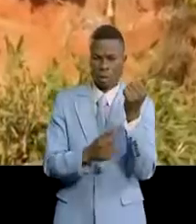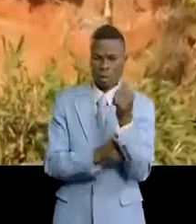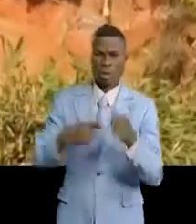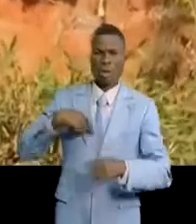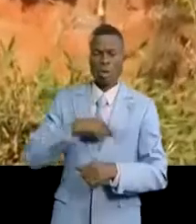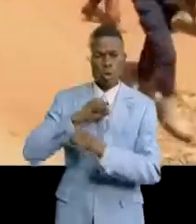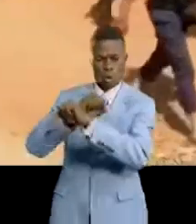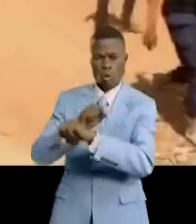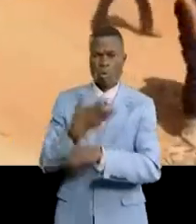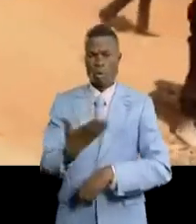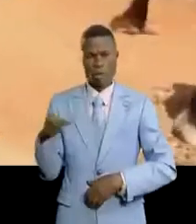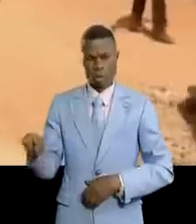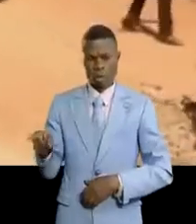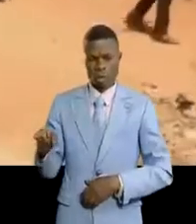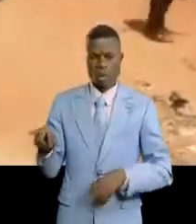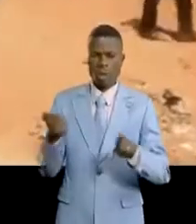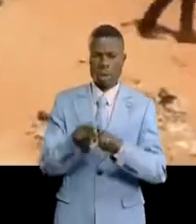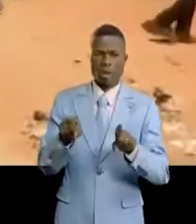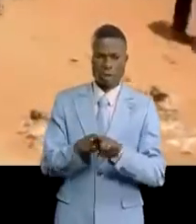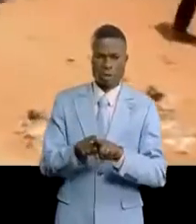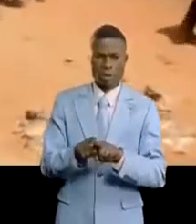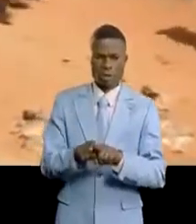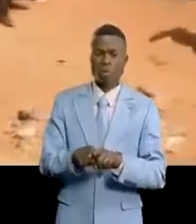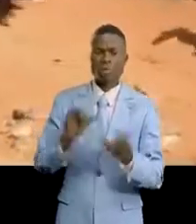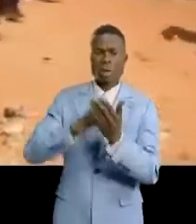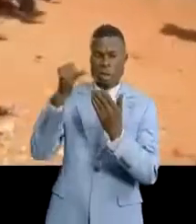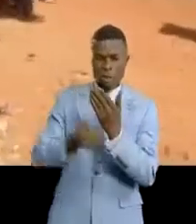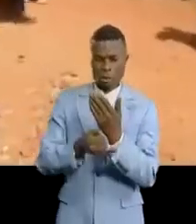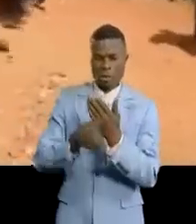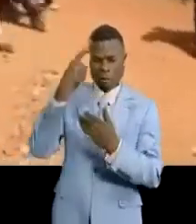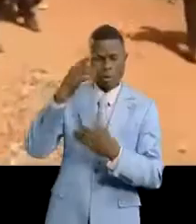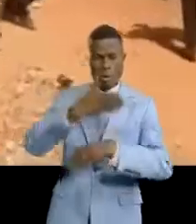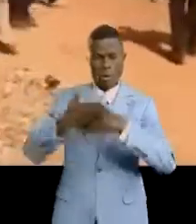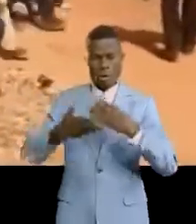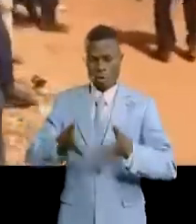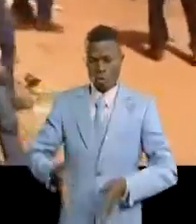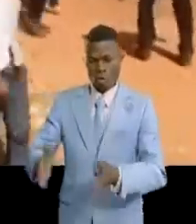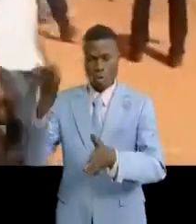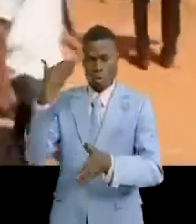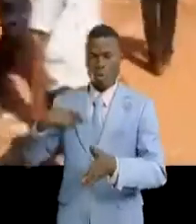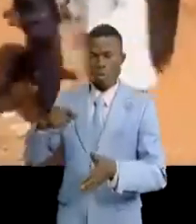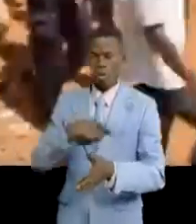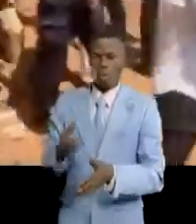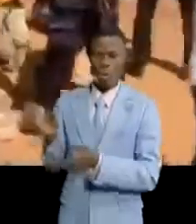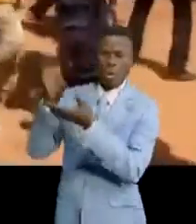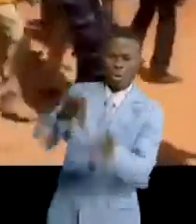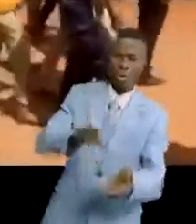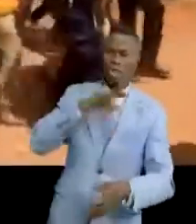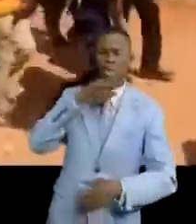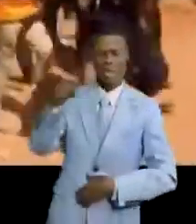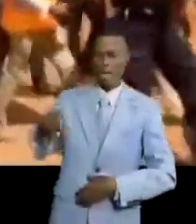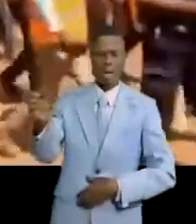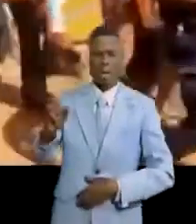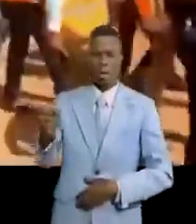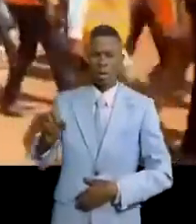protéger les ouvrages. La même chose pour les gélous. Ce n'est pas qu'on a construit des caniveaux et nous, à notre tour, on commence à